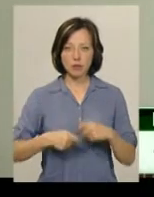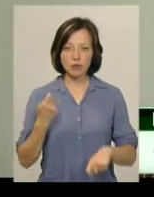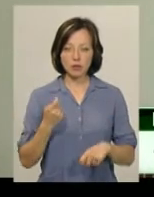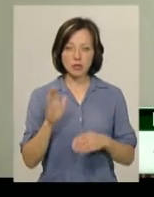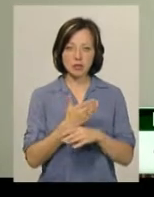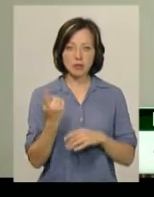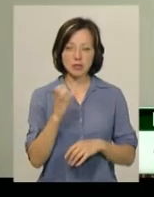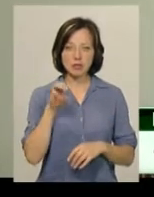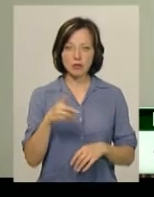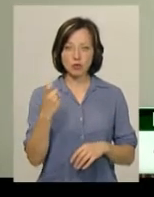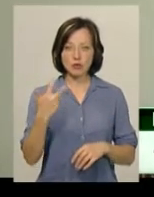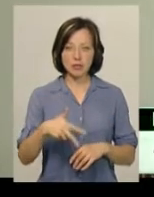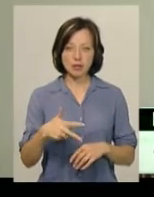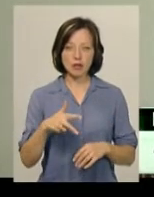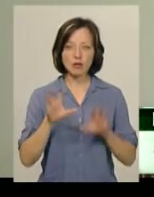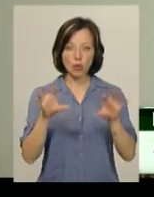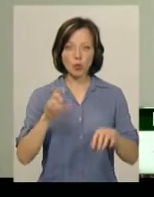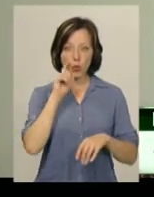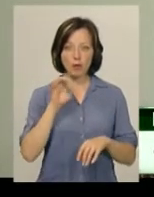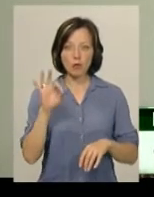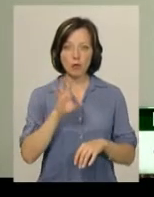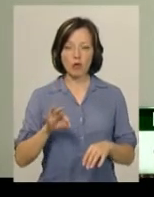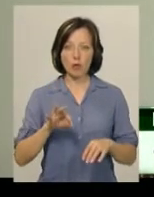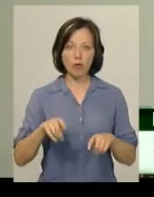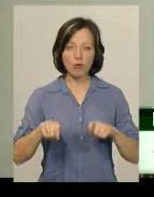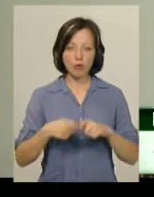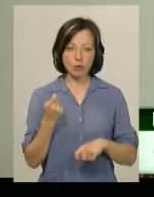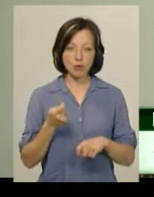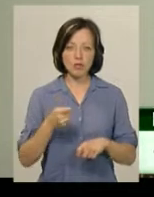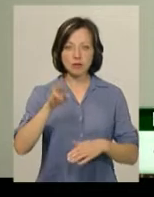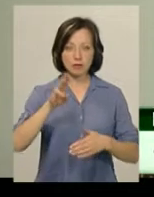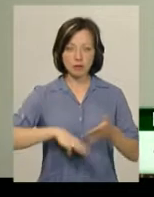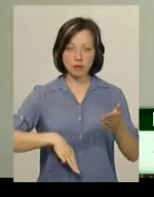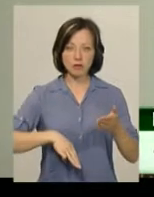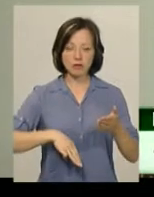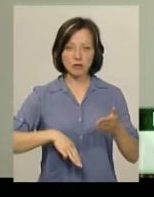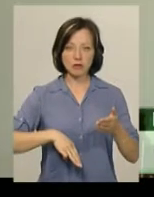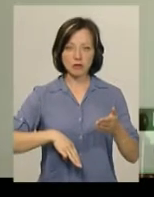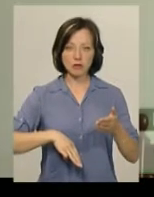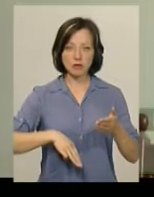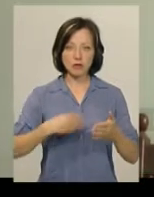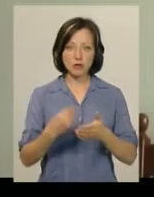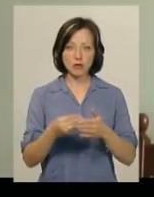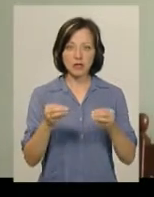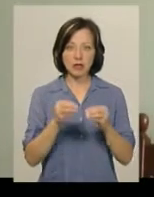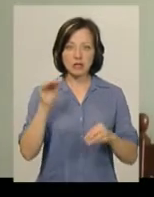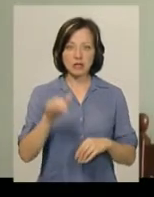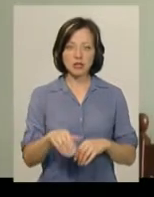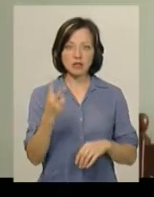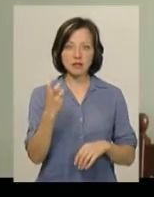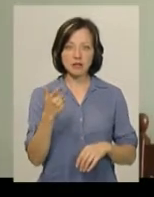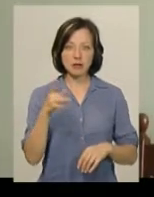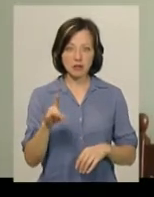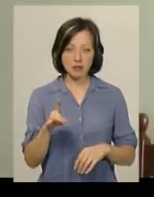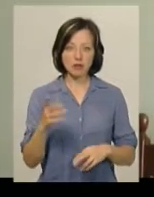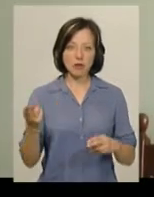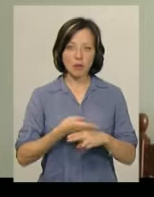частиною першої статті 130 Кодексу Кривака непрестані правопорушення та докладання адміністративного стягнення у виді штрафу в сумі 10 тисяч 200 гривень